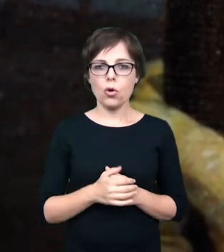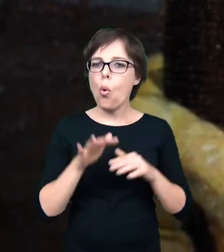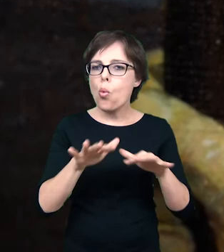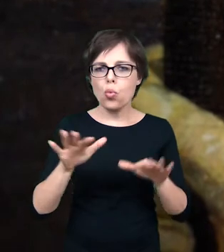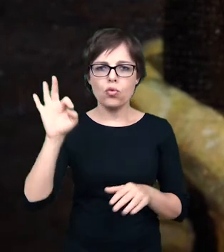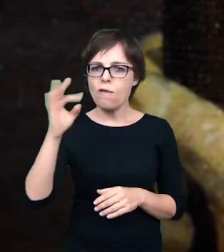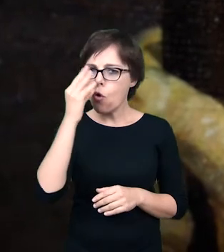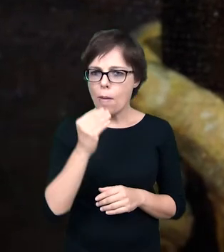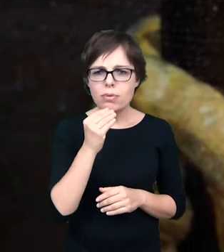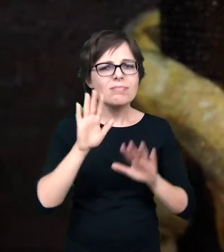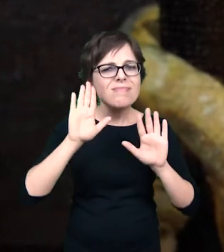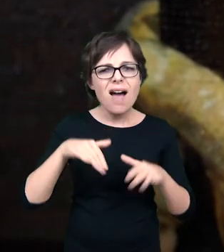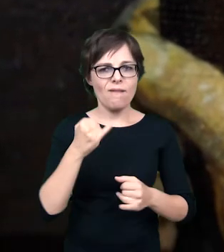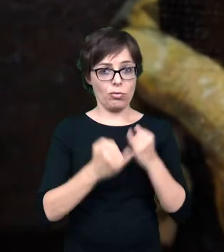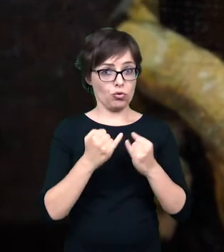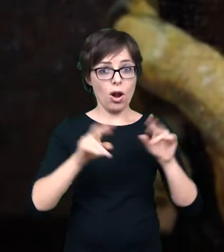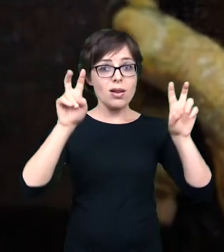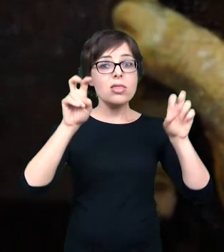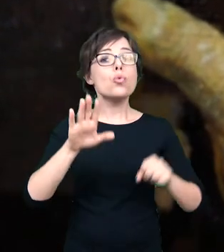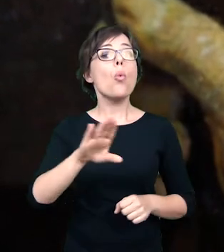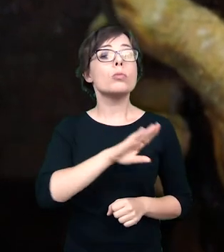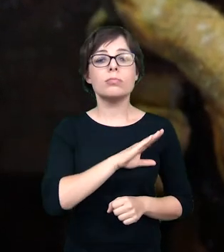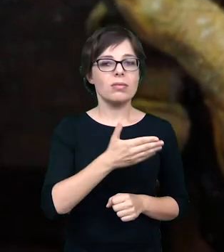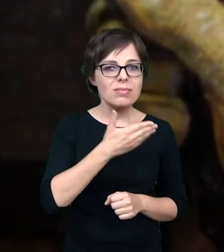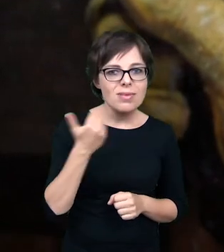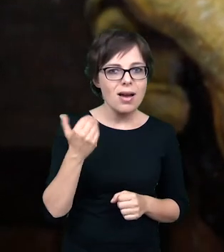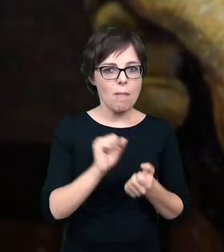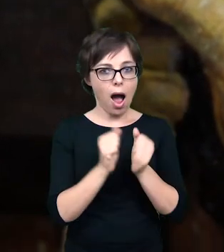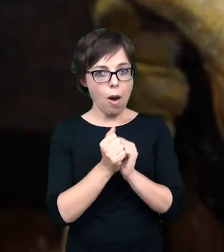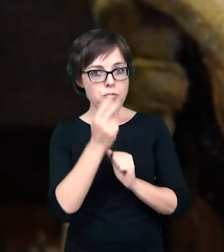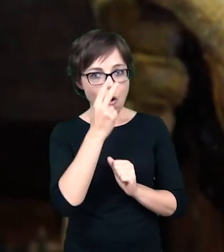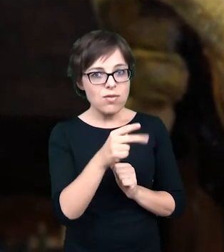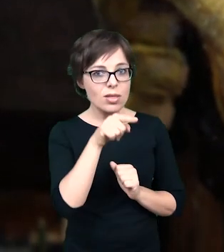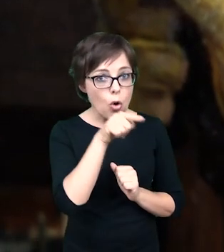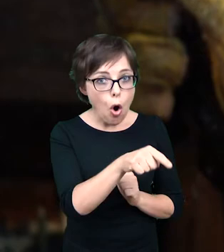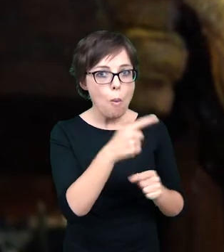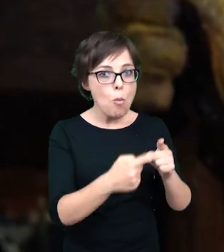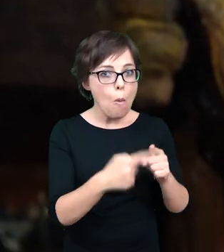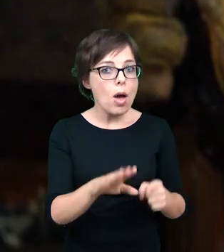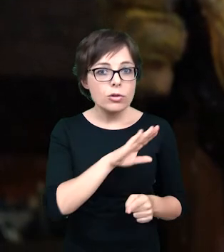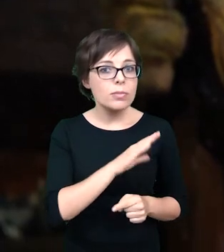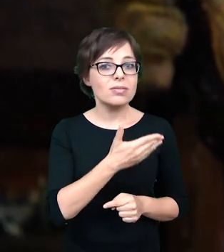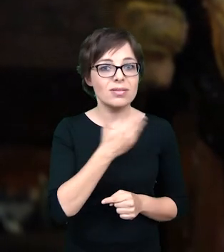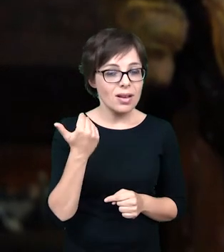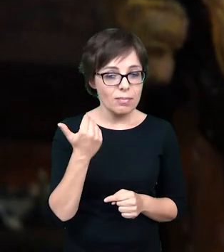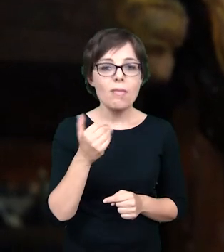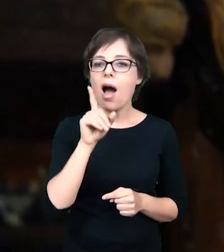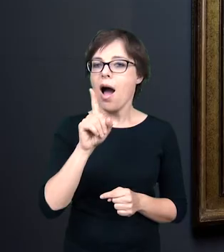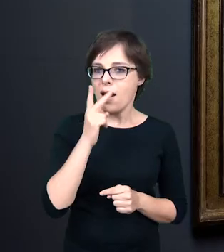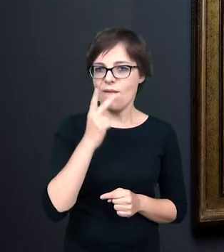śmierć, czy nie przedstawiają samej śmierci, widzimy artystę